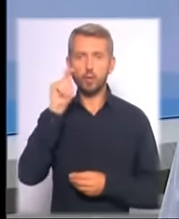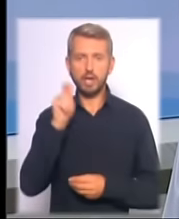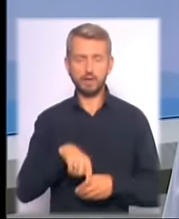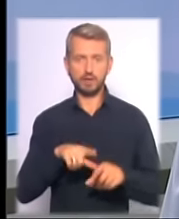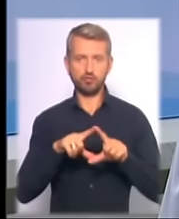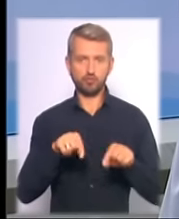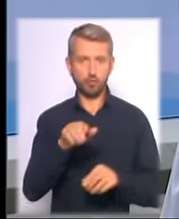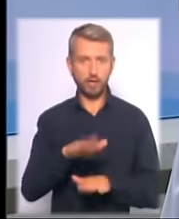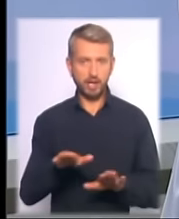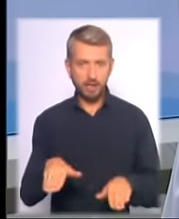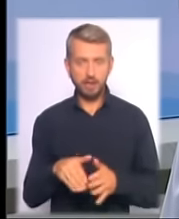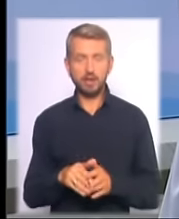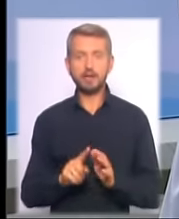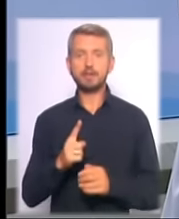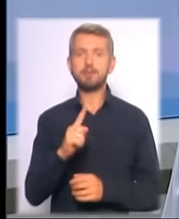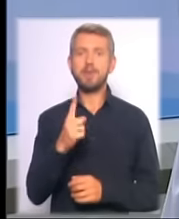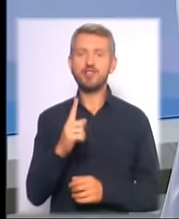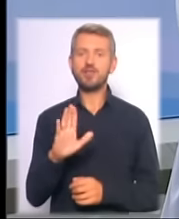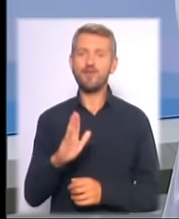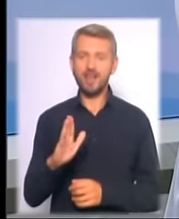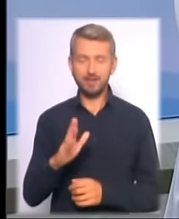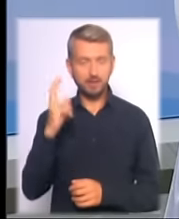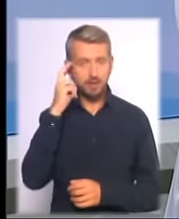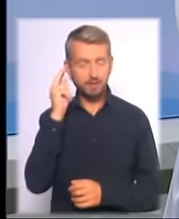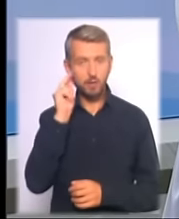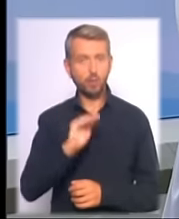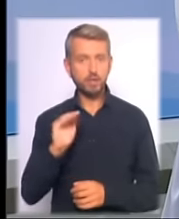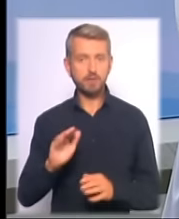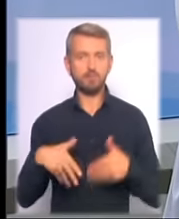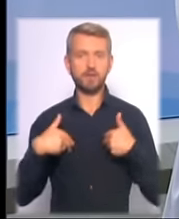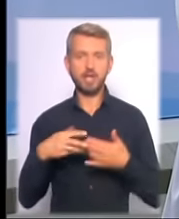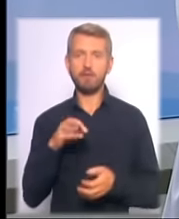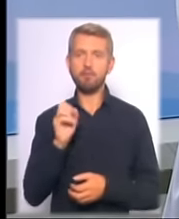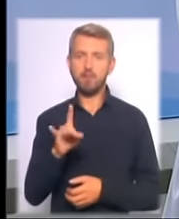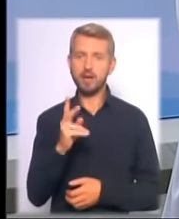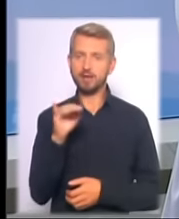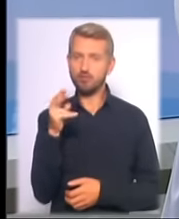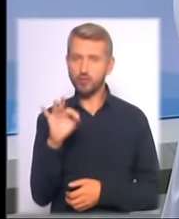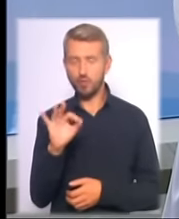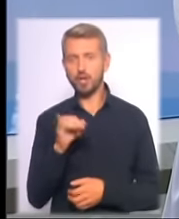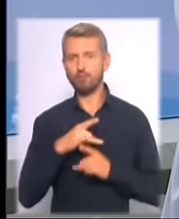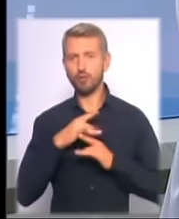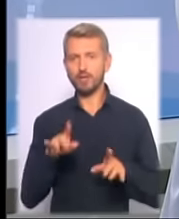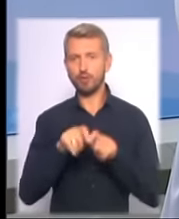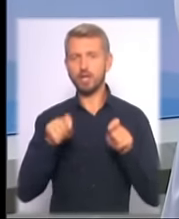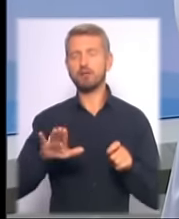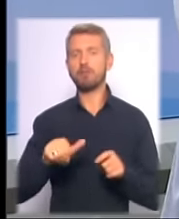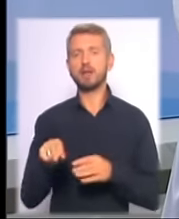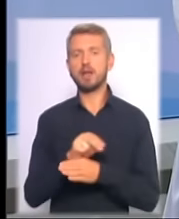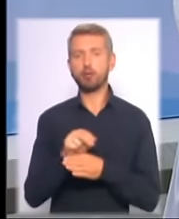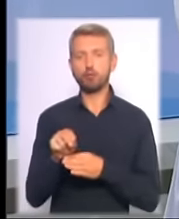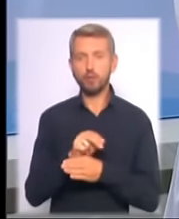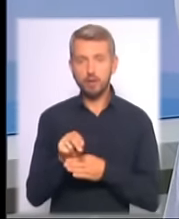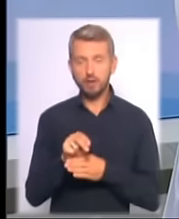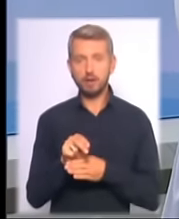школярі. З першим вересня столичних учнів привітав мер Києва Віталій Кличко та урочисто відкрив після реконструкції і